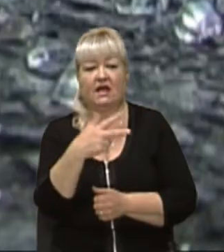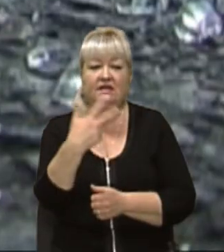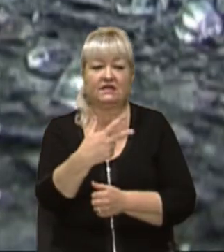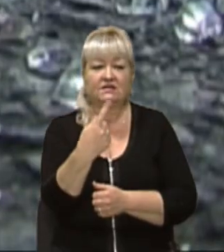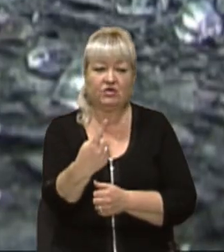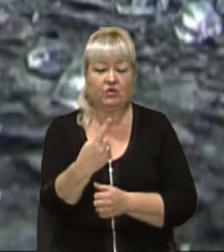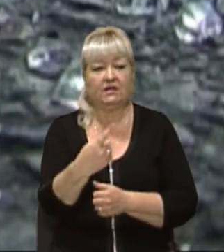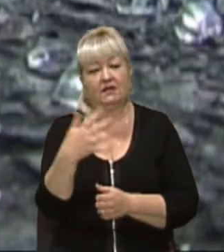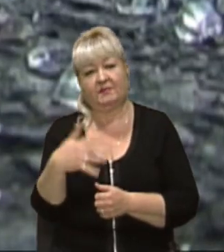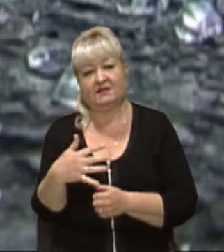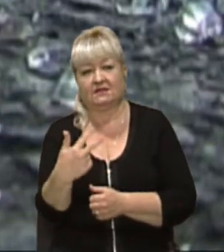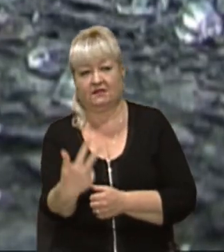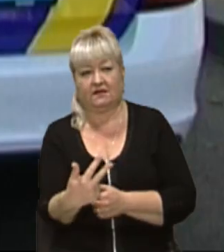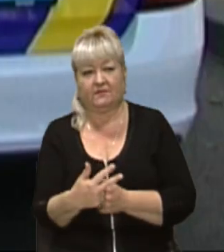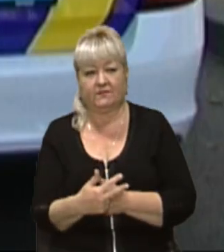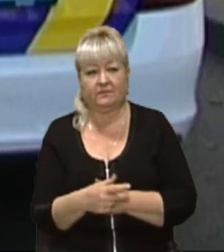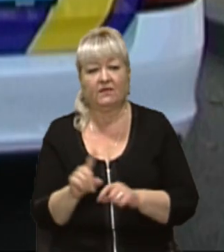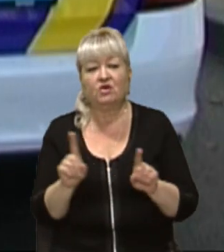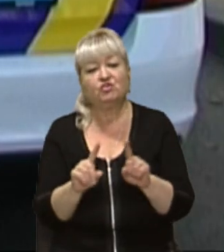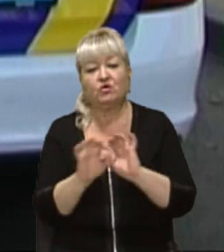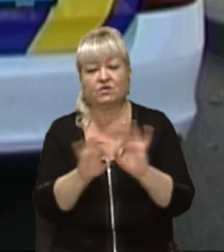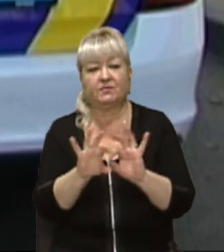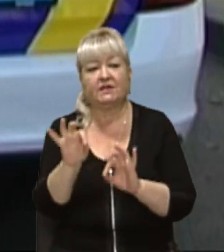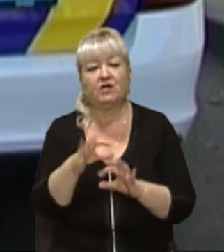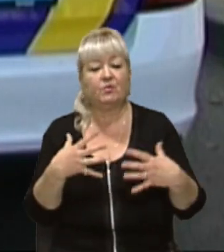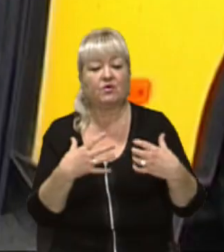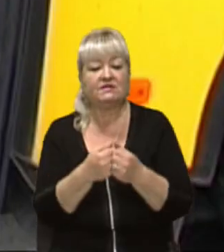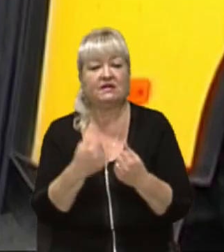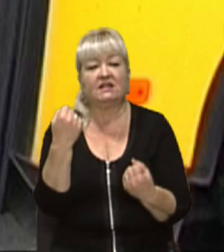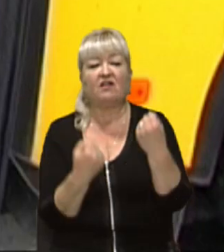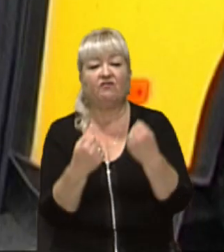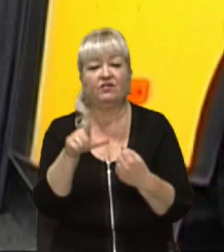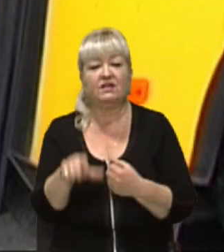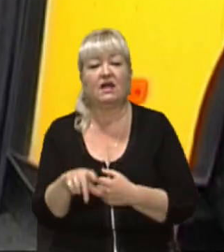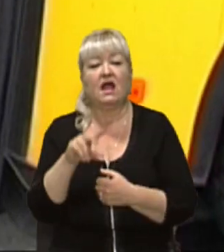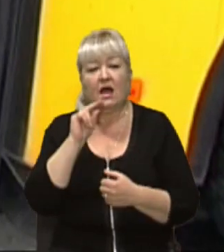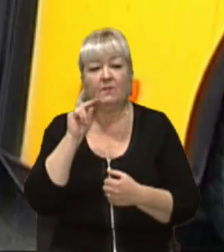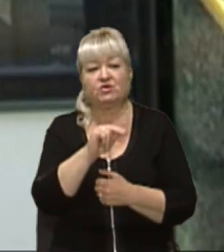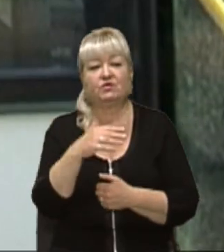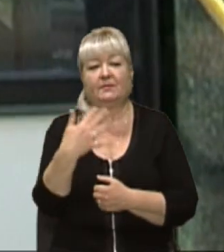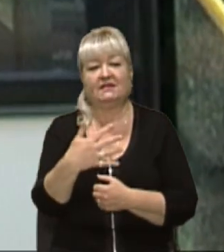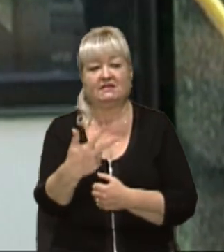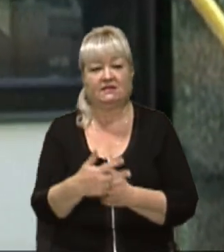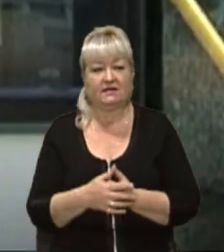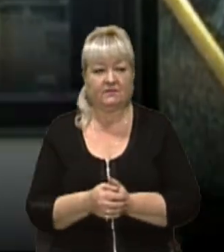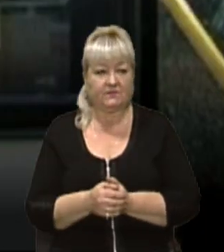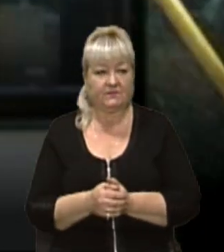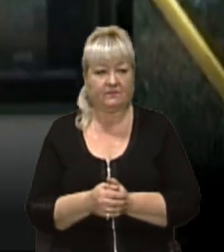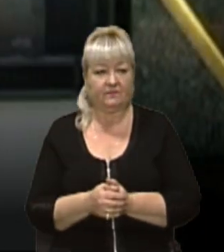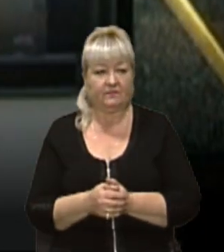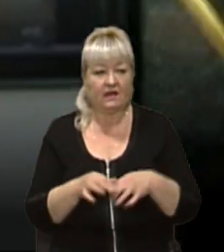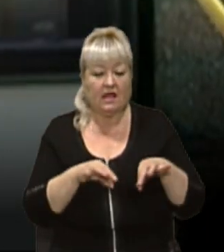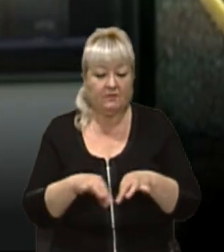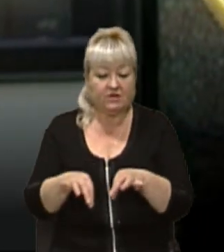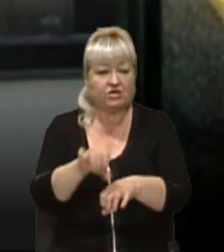31 та номер 53. Ось що розповідає про зіткнення водій маршрутки номер 53. Виїжджав я з зупинки,